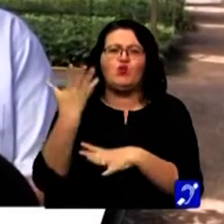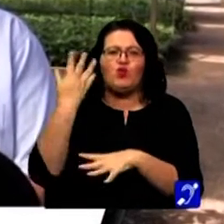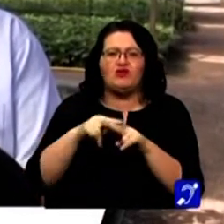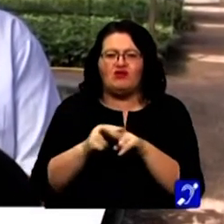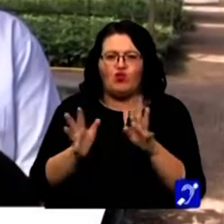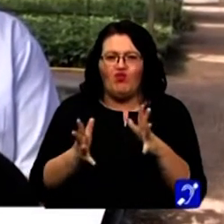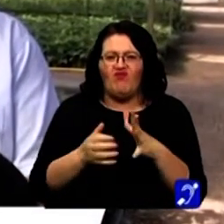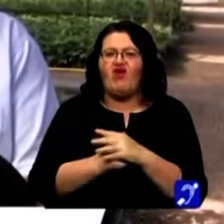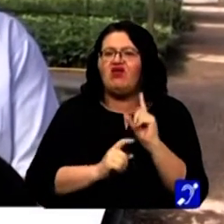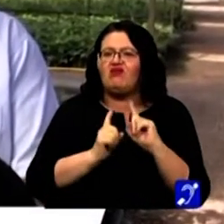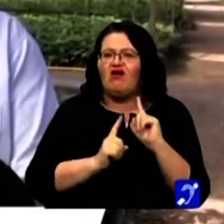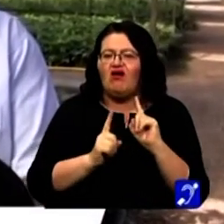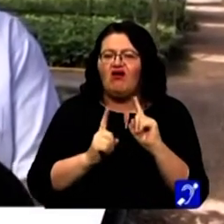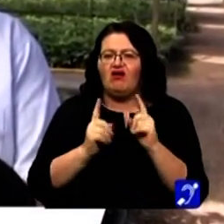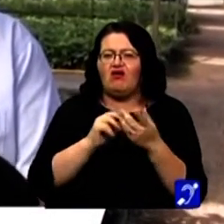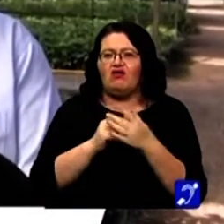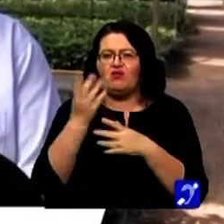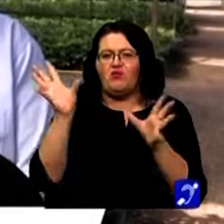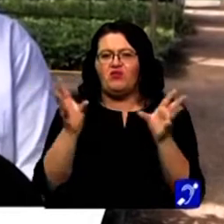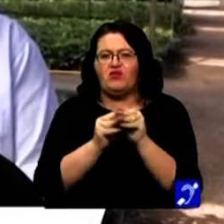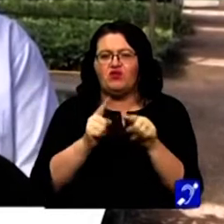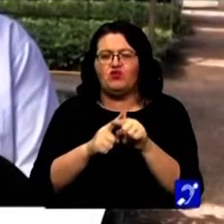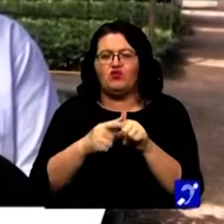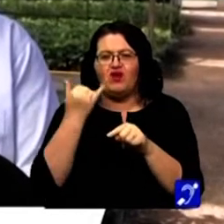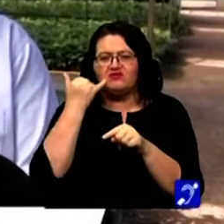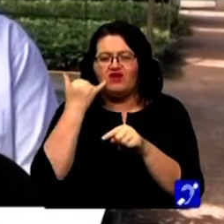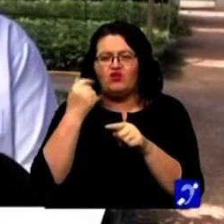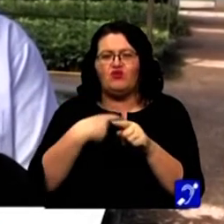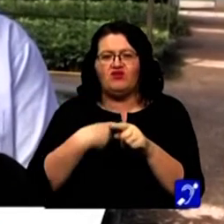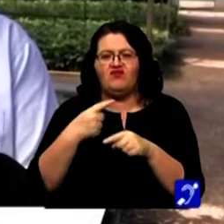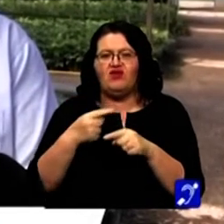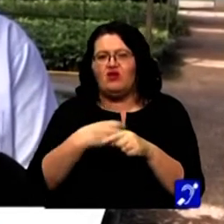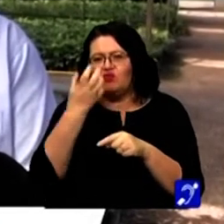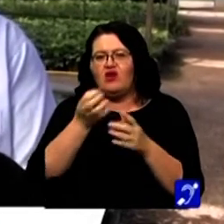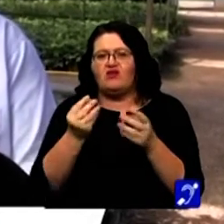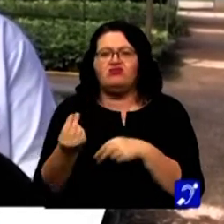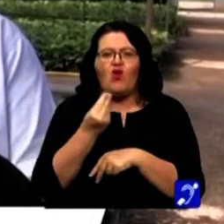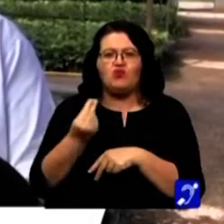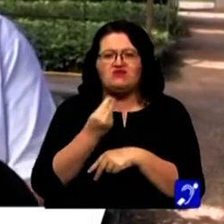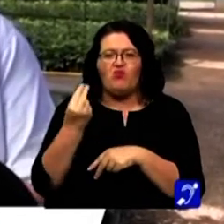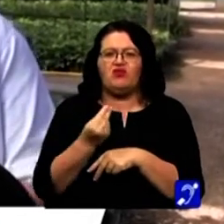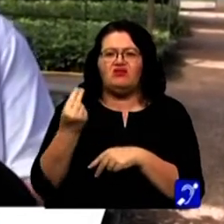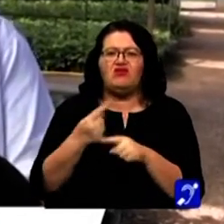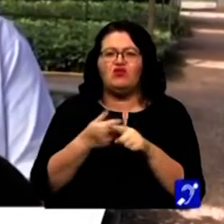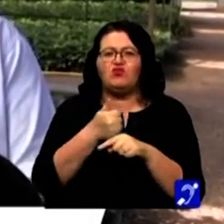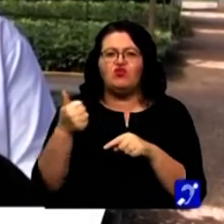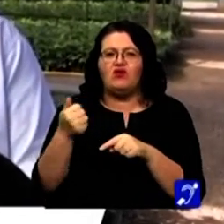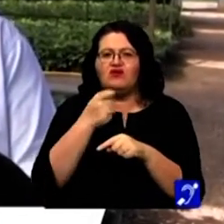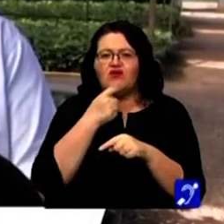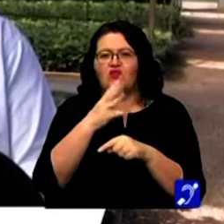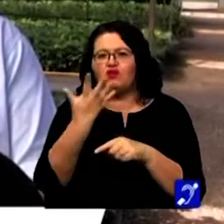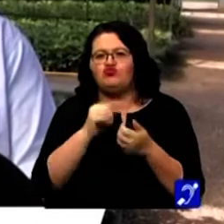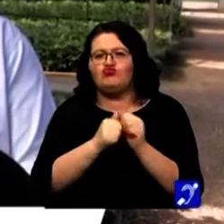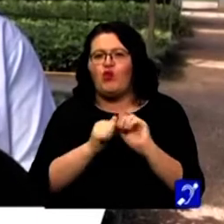în simbioză cu specia alună pot da rezultate deosebite doar din anul 5-6, să se vor vedea ca și